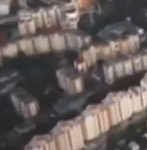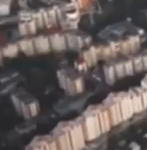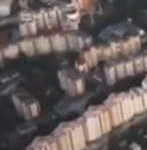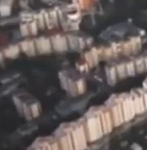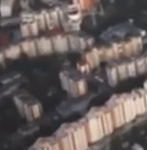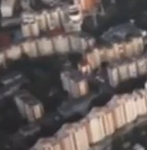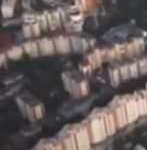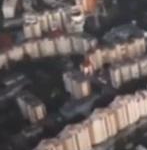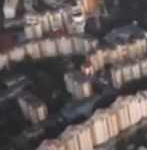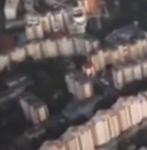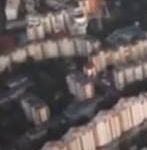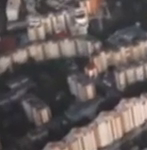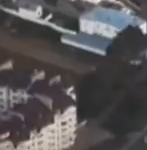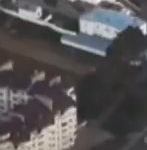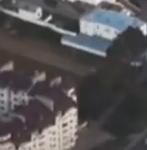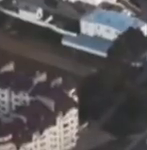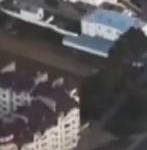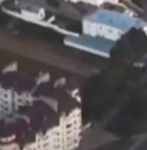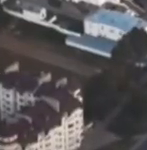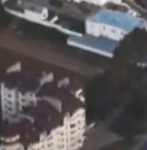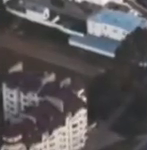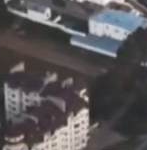Дякую. Дякую. Дякую.